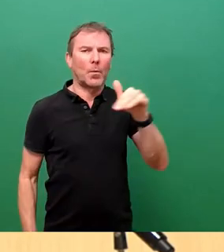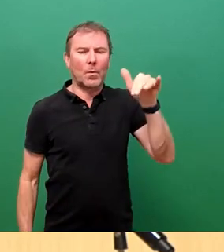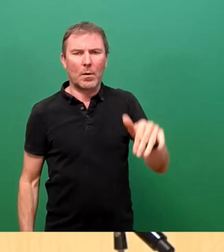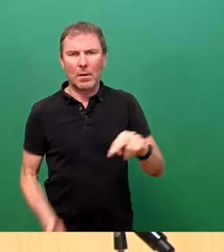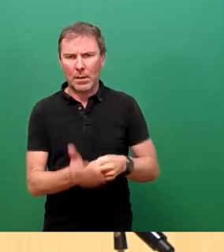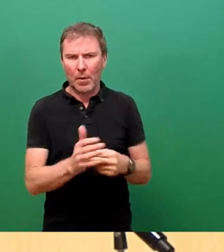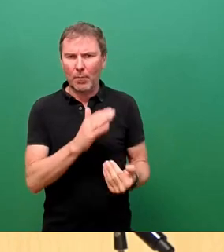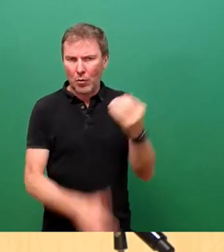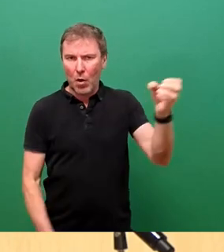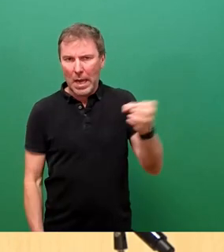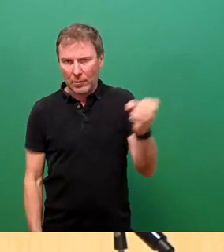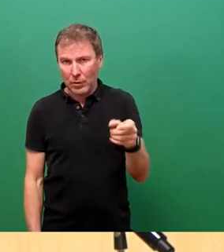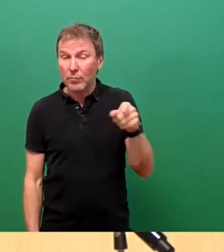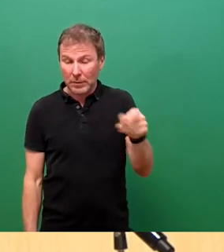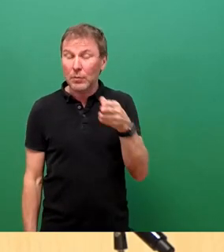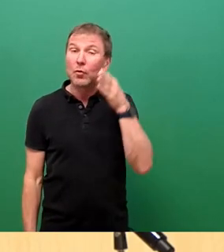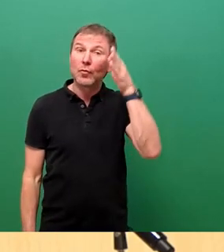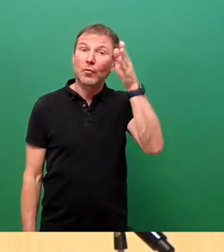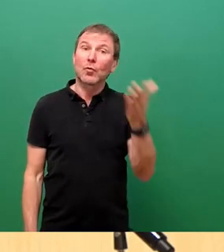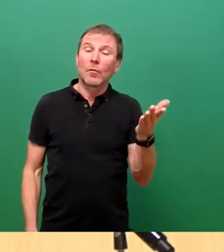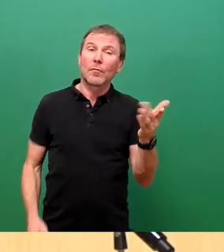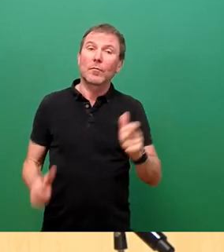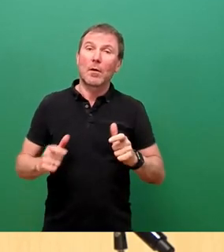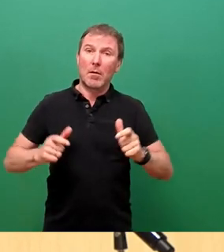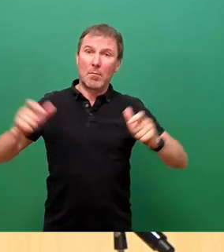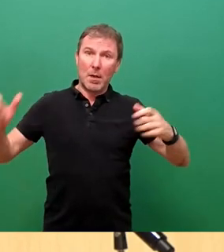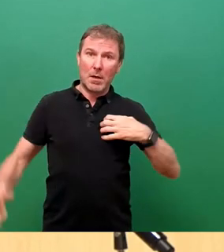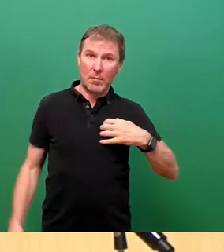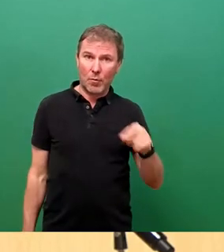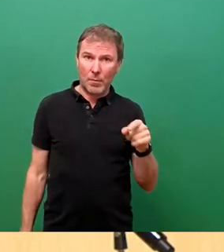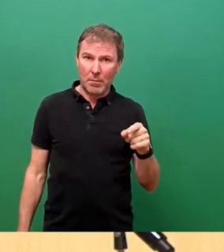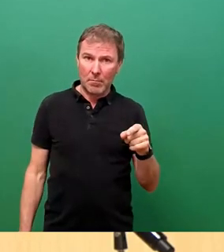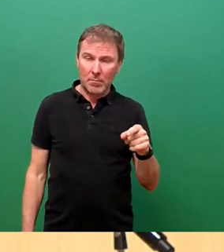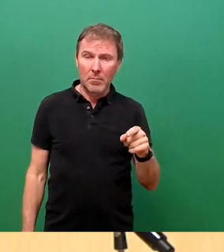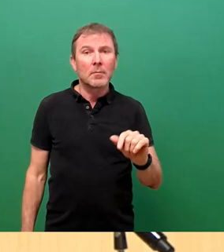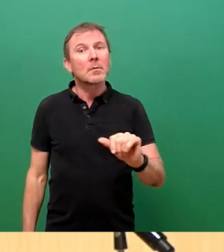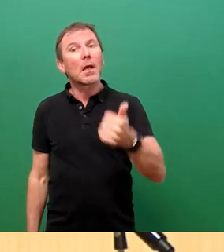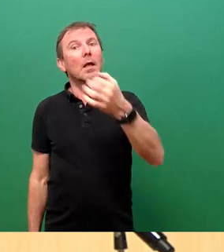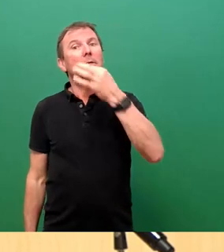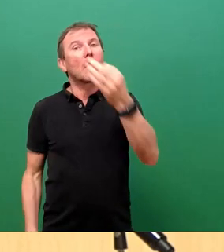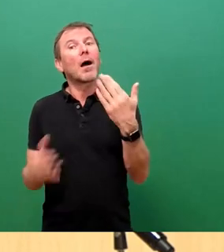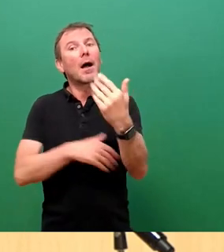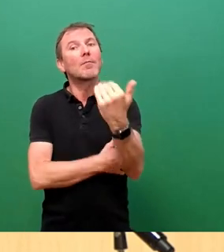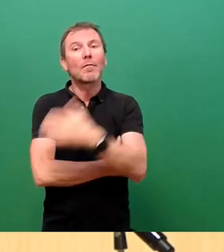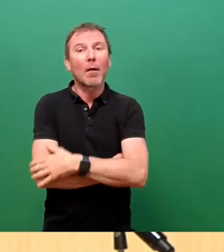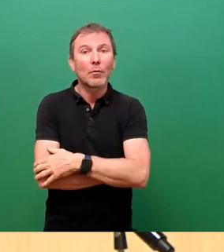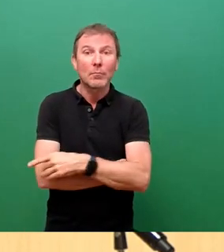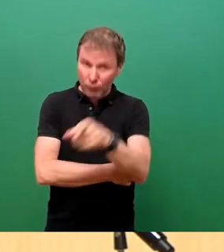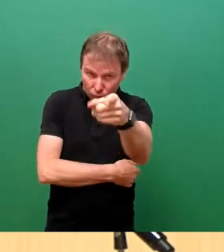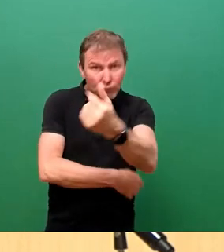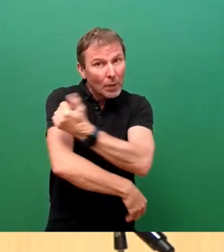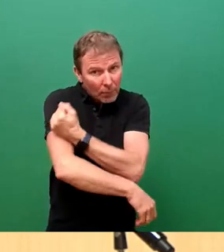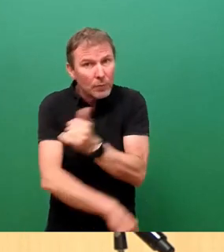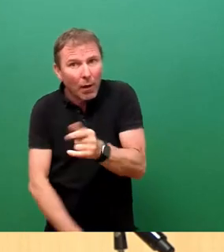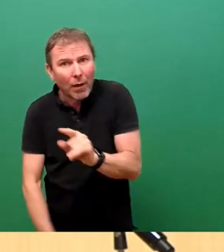wird sich wahrscheinlich in Zukunft noch mehr darstellen, weil die erste Frage bei einem Bewerbungsgespräch sein wird, sind Sie geimpft oder